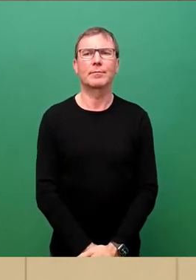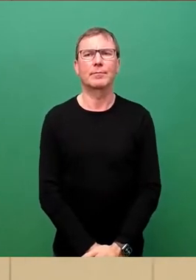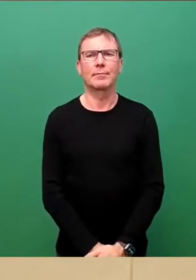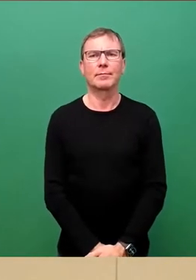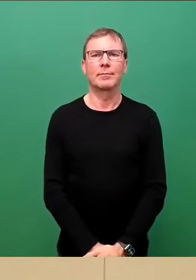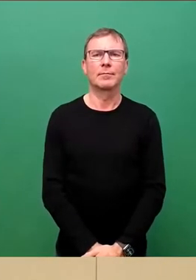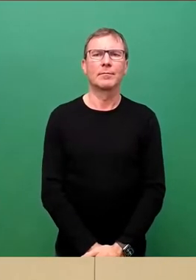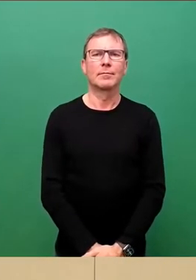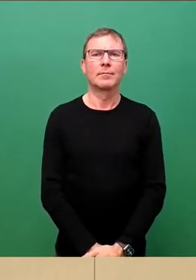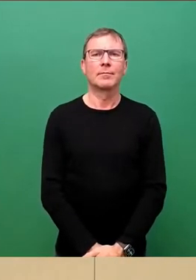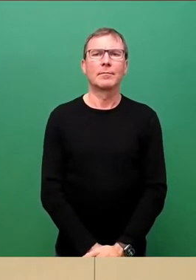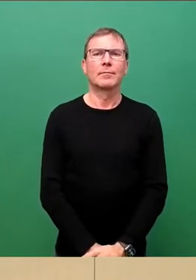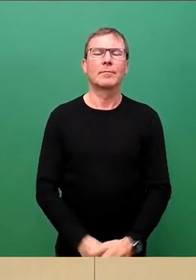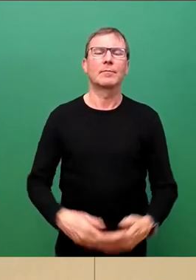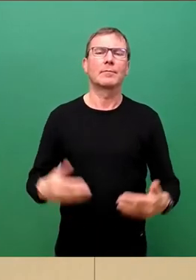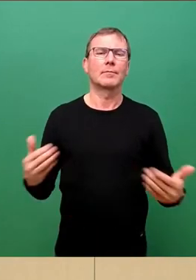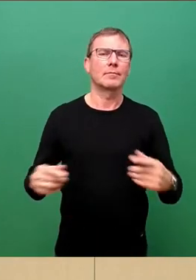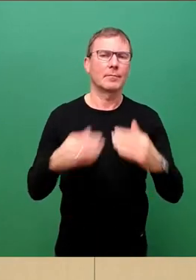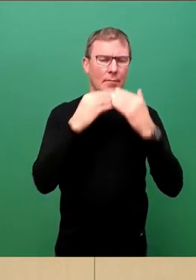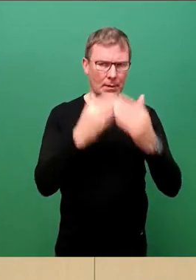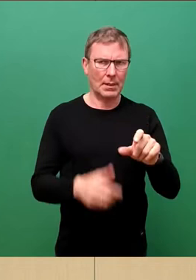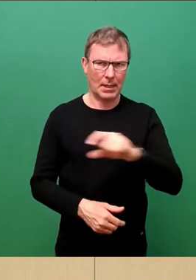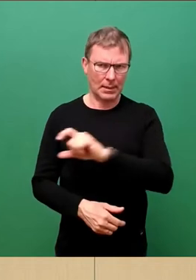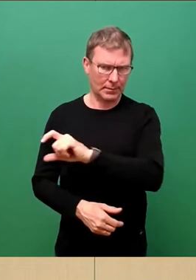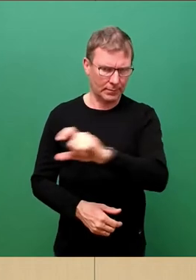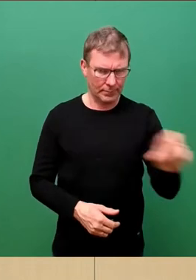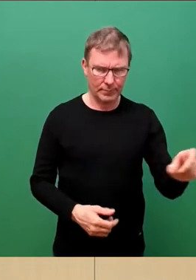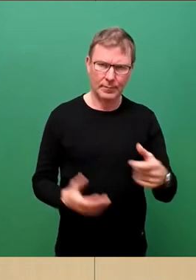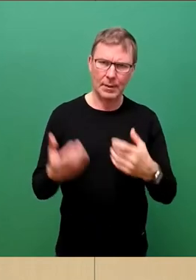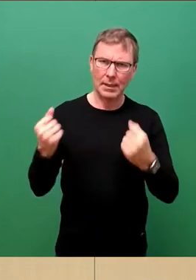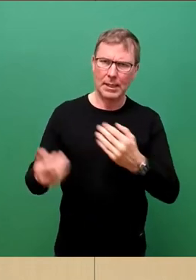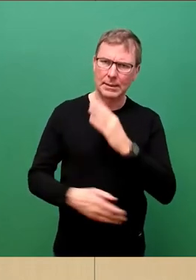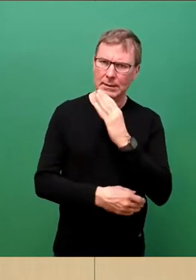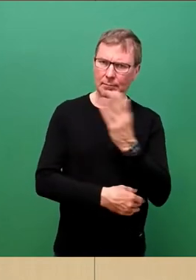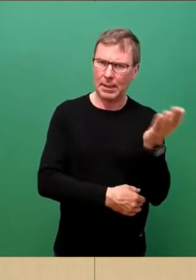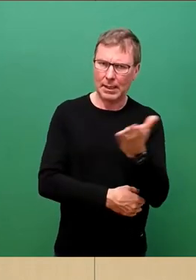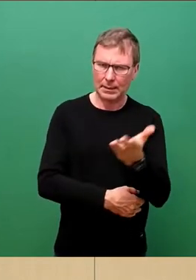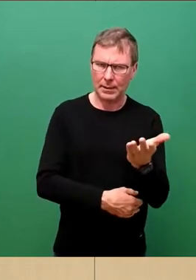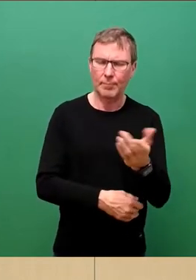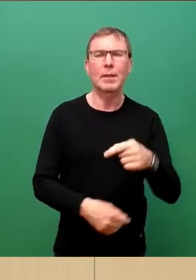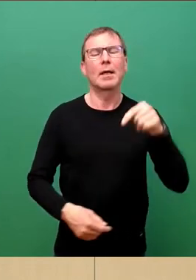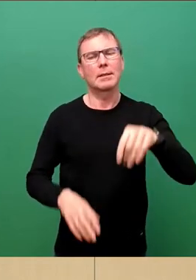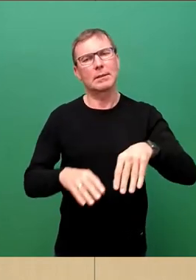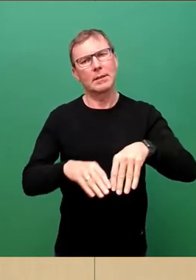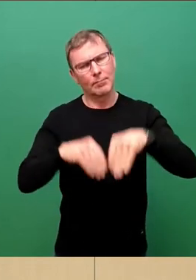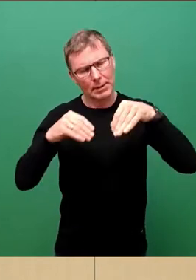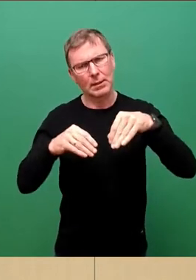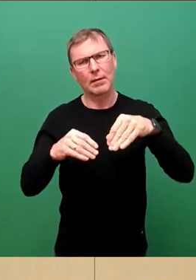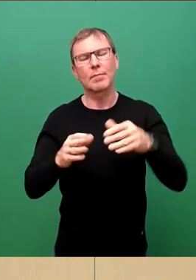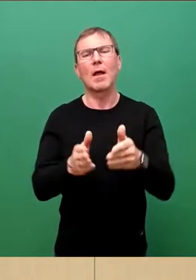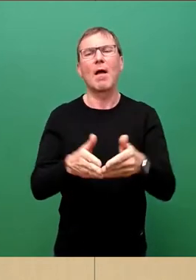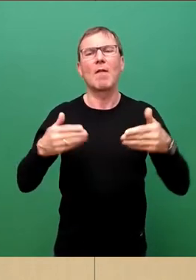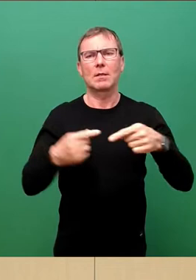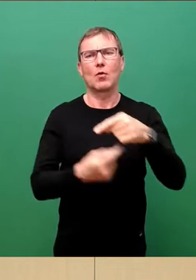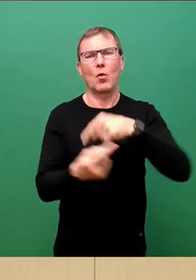Somit damit erstmal ein ganz herzlichen Dankeschön an die Gastredner. Und damit steigen wir ein in die Fraktionsrunde.